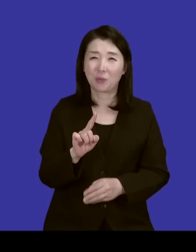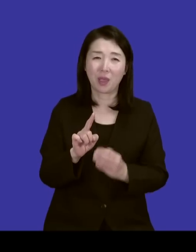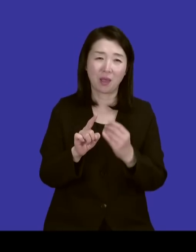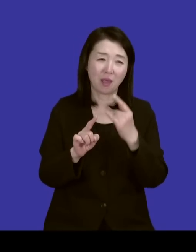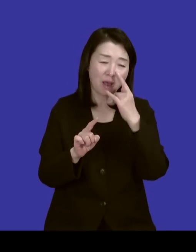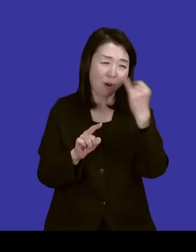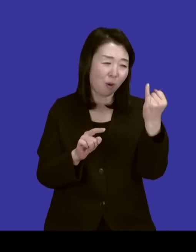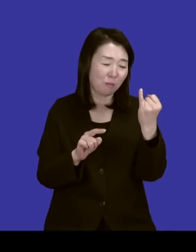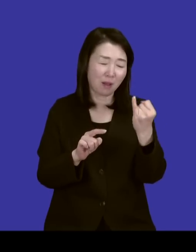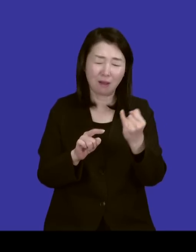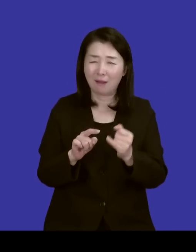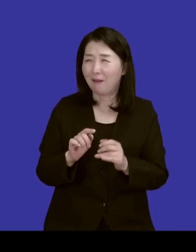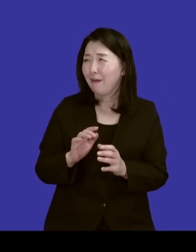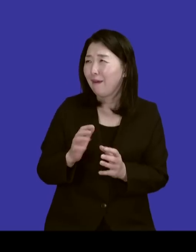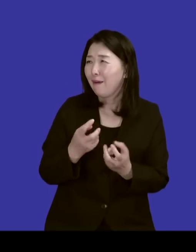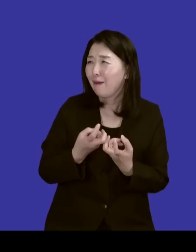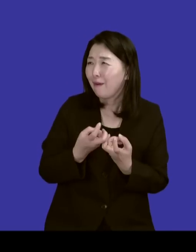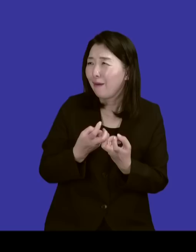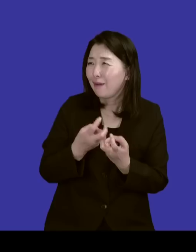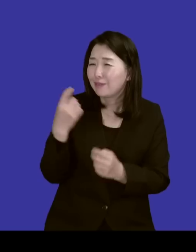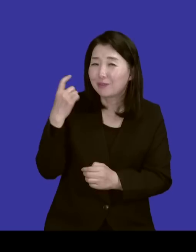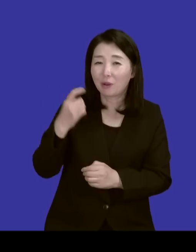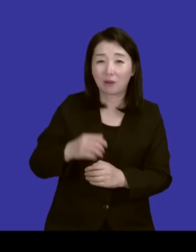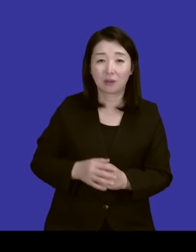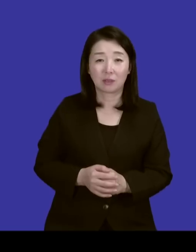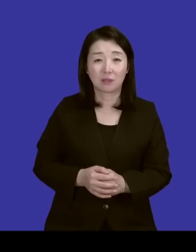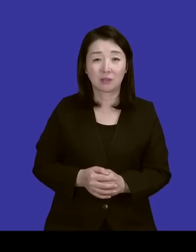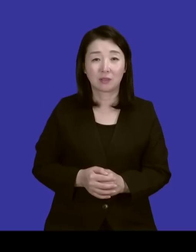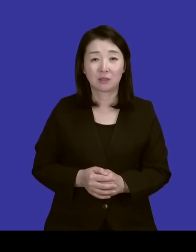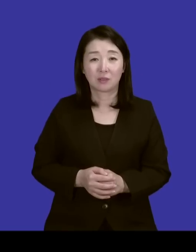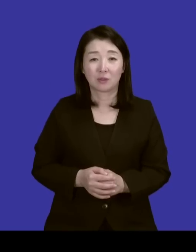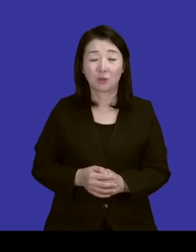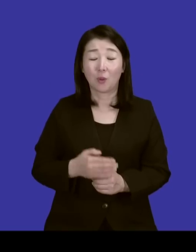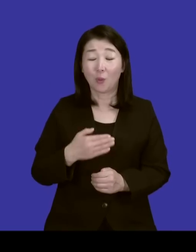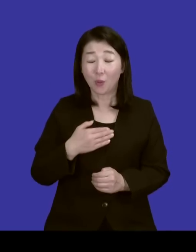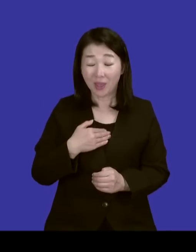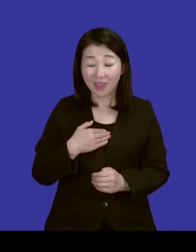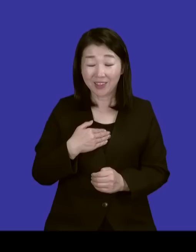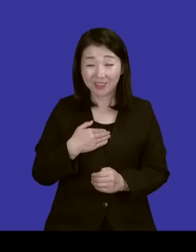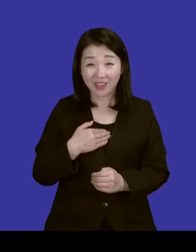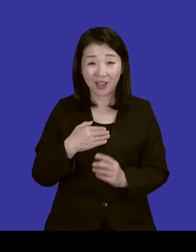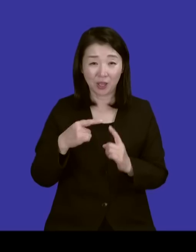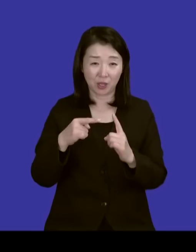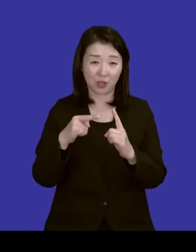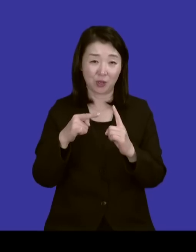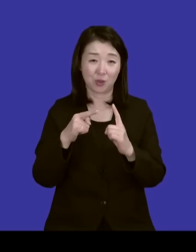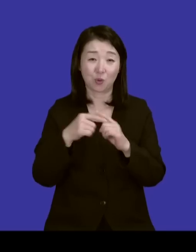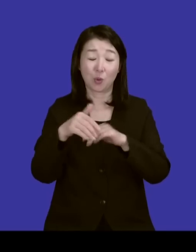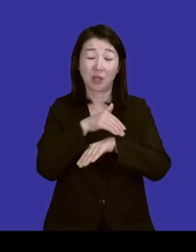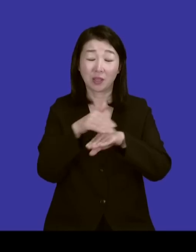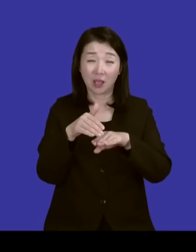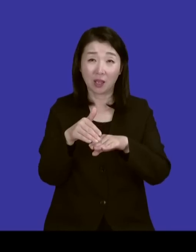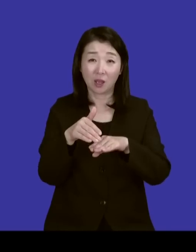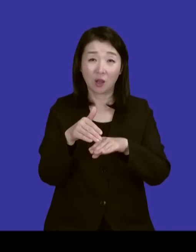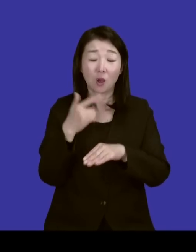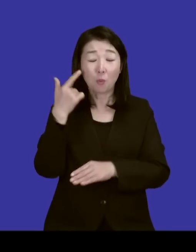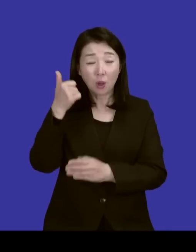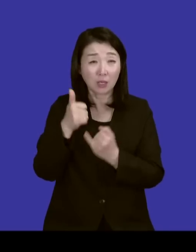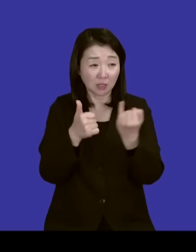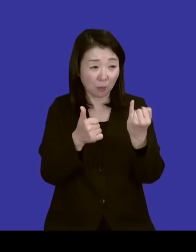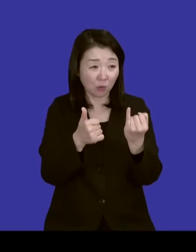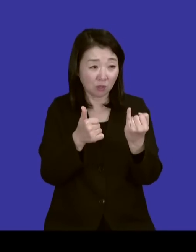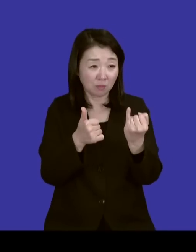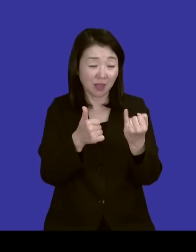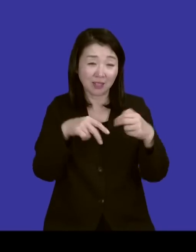마음으로 늘 듣고 계시고 저는 사실은 모든 교회 갈 때마다 저희 지금 다니는 교회 목사님도 사모님도 늘 교회에 서 계시잖아요. 저는 목회는